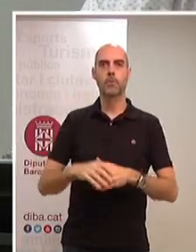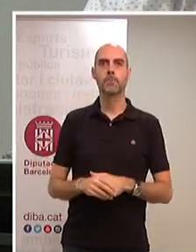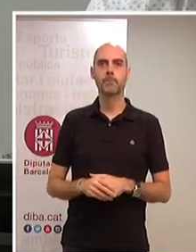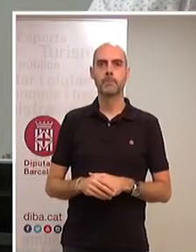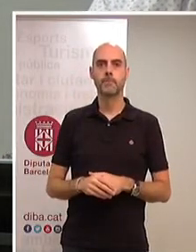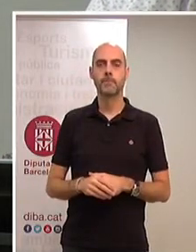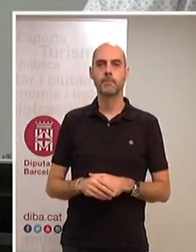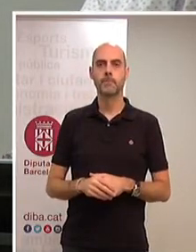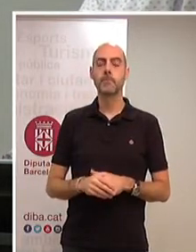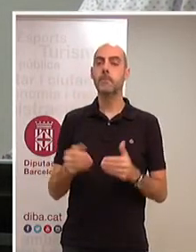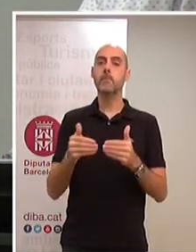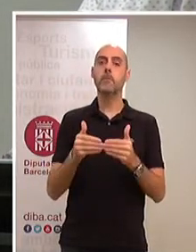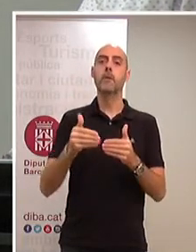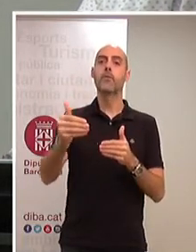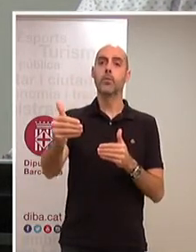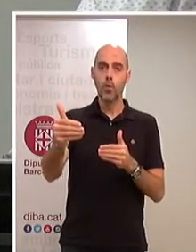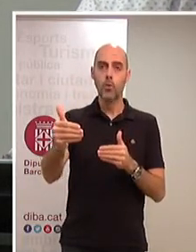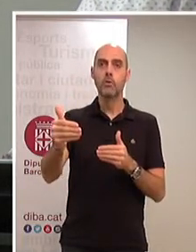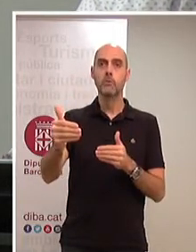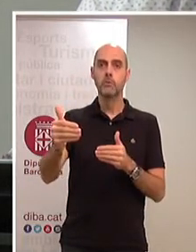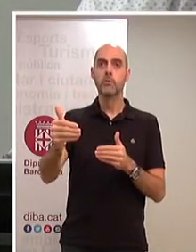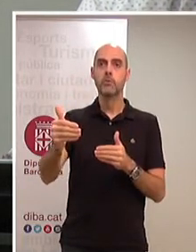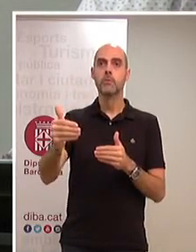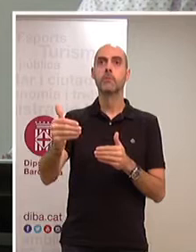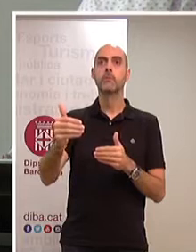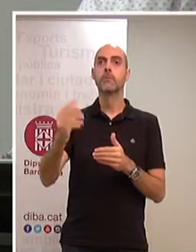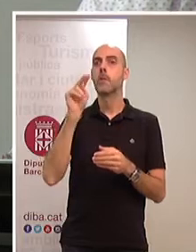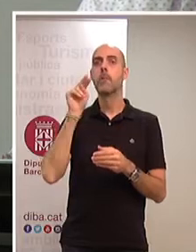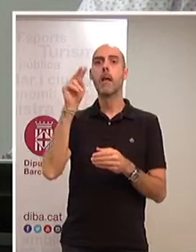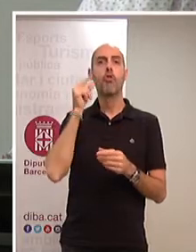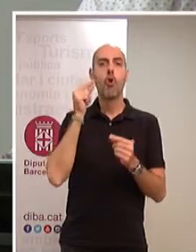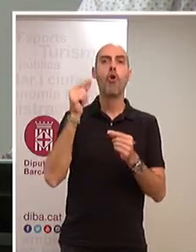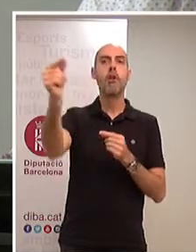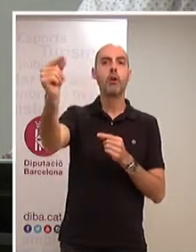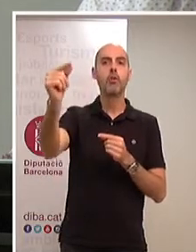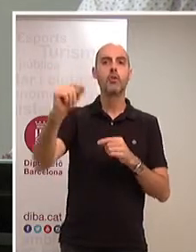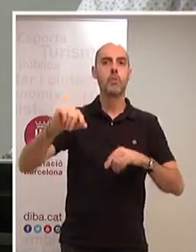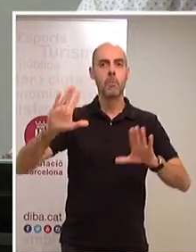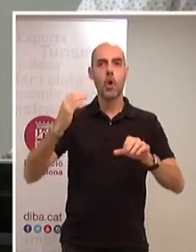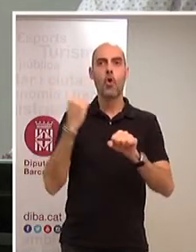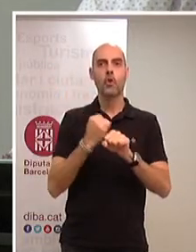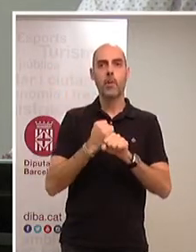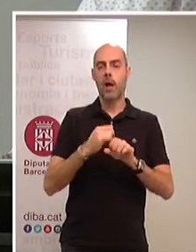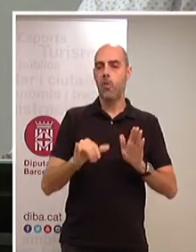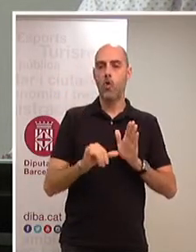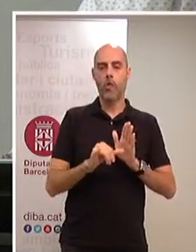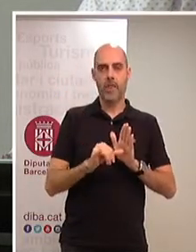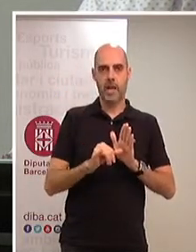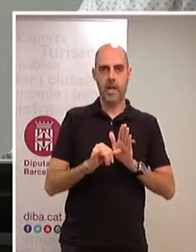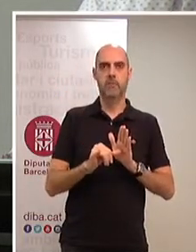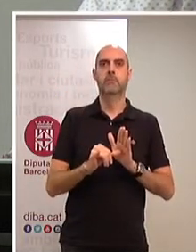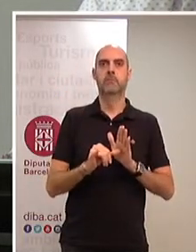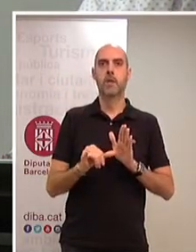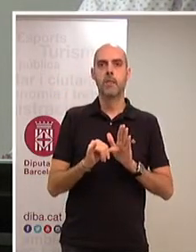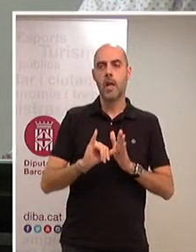d'enfrutar el futur, com deia, mirant lluny, però treballant de prop, des de la proximitat dels